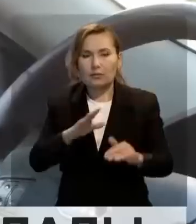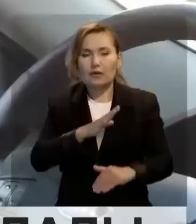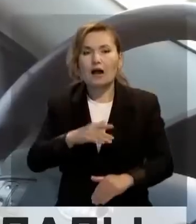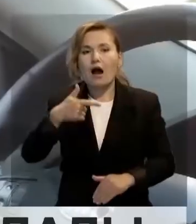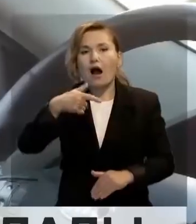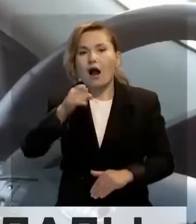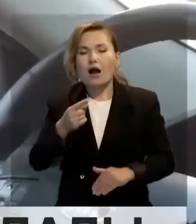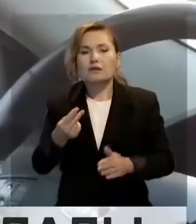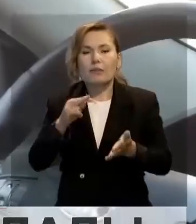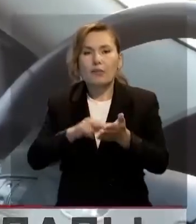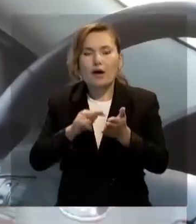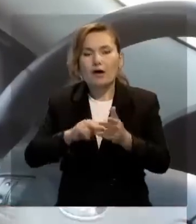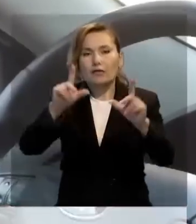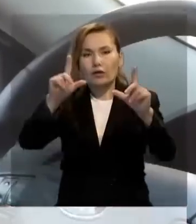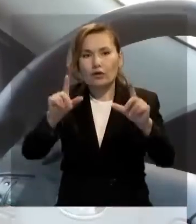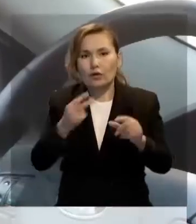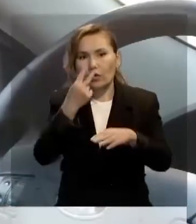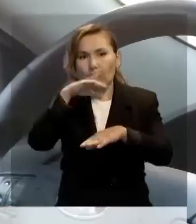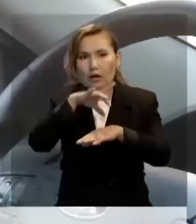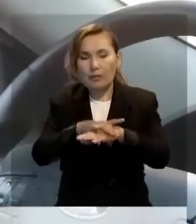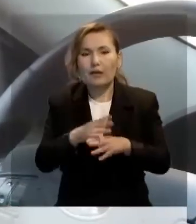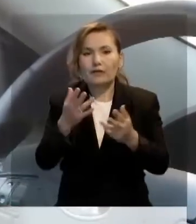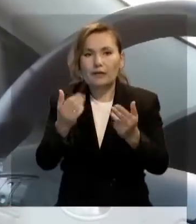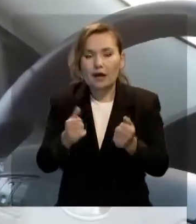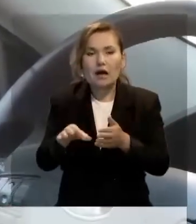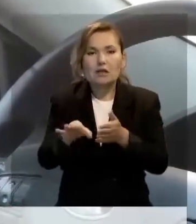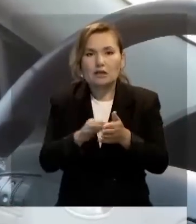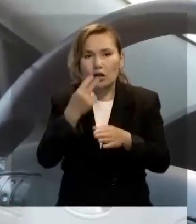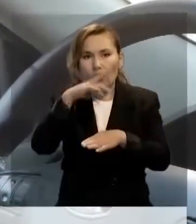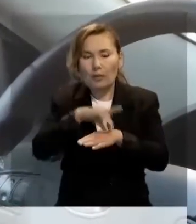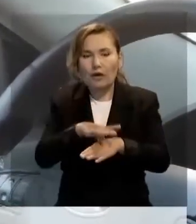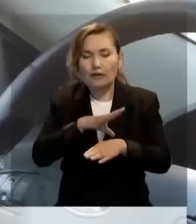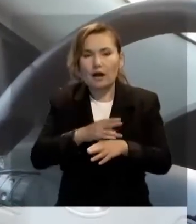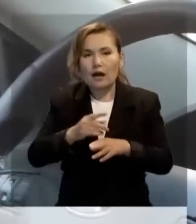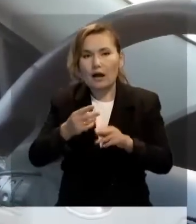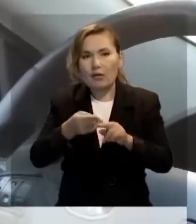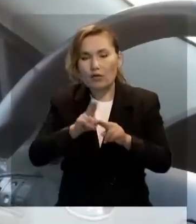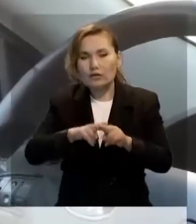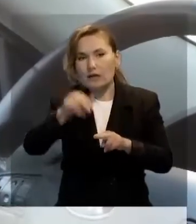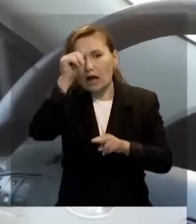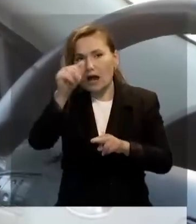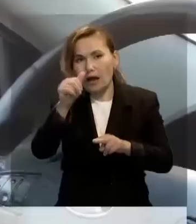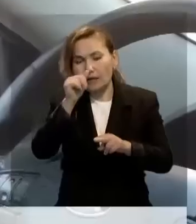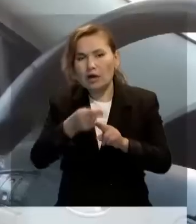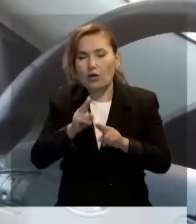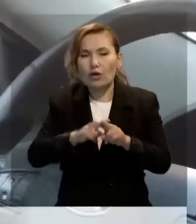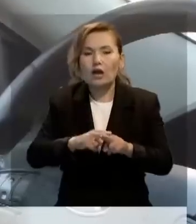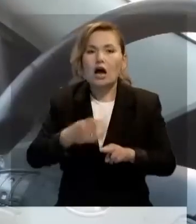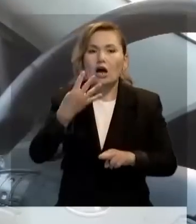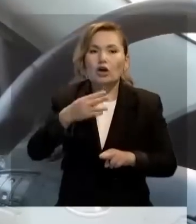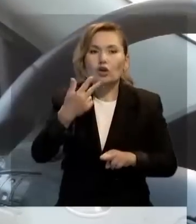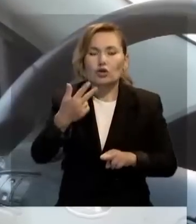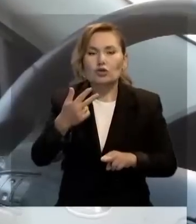Газ бағасының айтарлықтай төмендеген әрине бірден байқадым. Ай басында 40 шеді бүгін 28